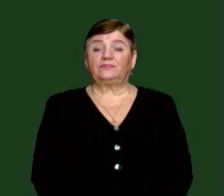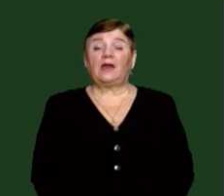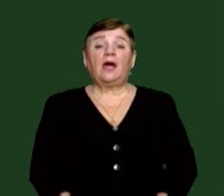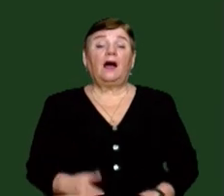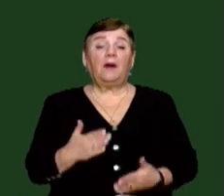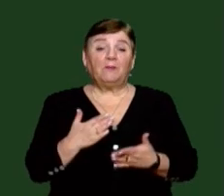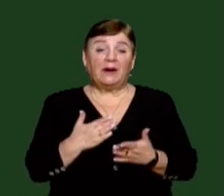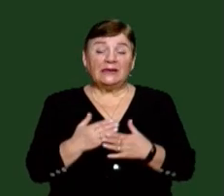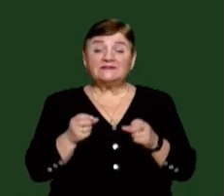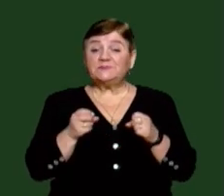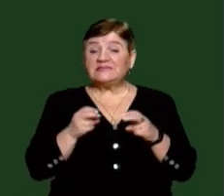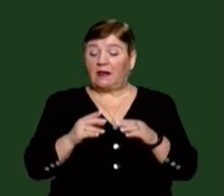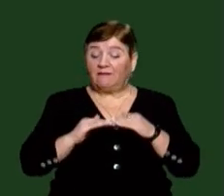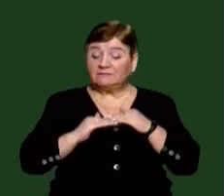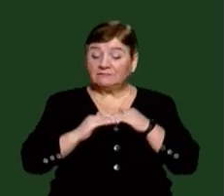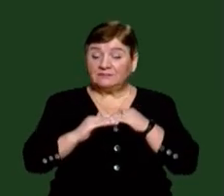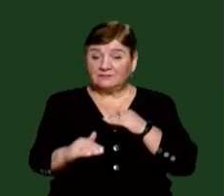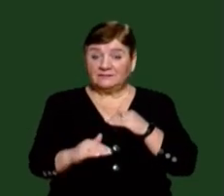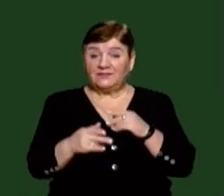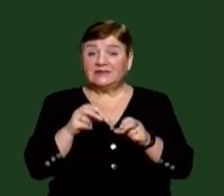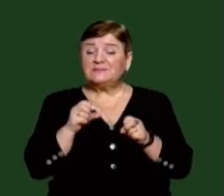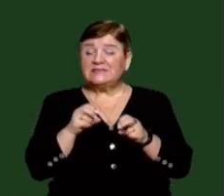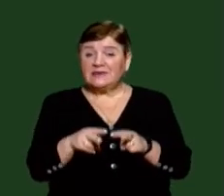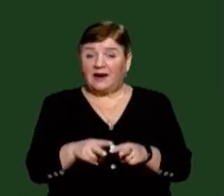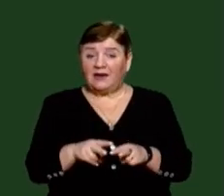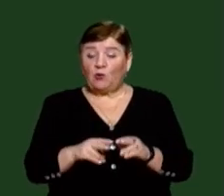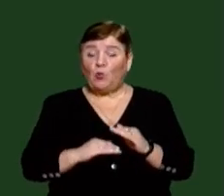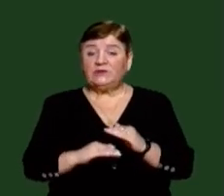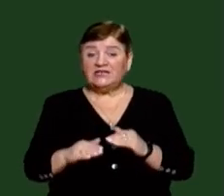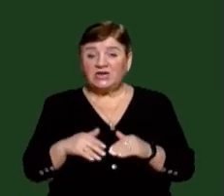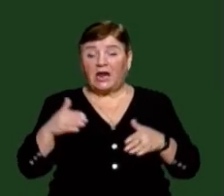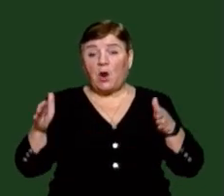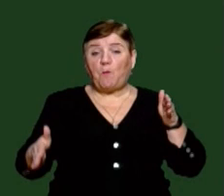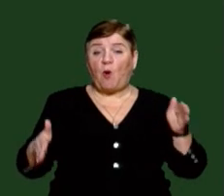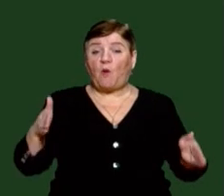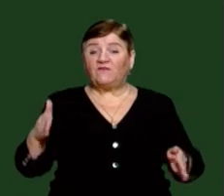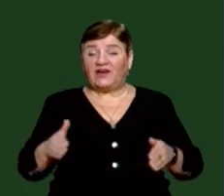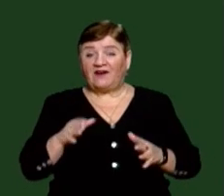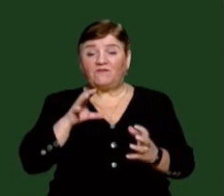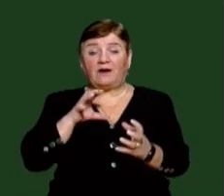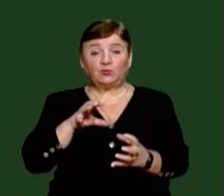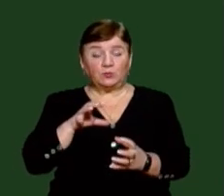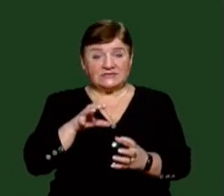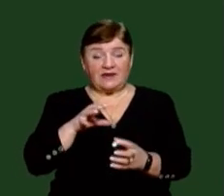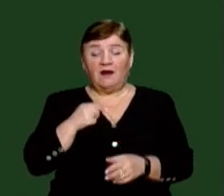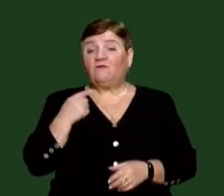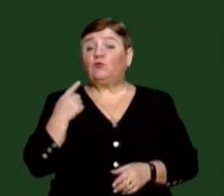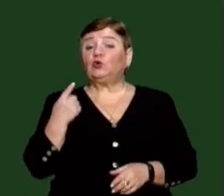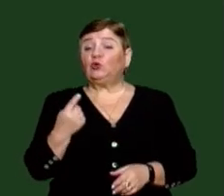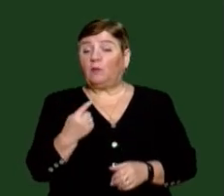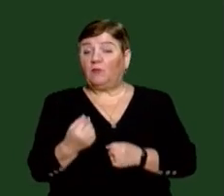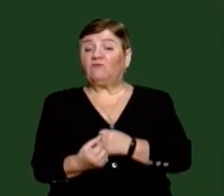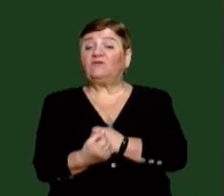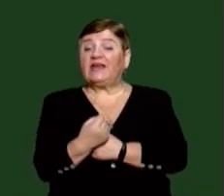Відконтролю у спеціально облаштованих сховках однищі та в бокових стінках мікроавтобусів. В одному з них